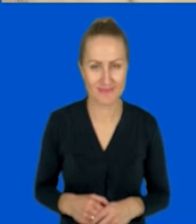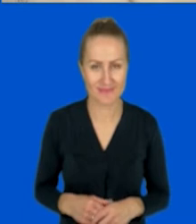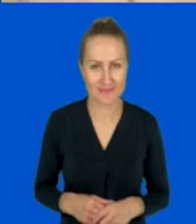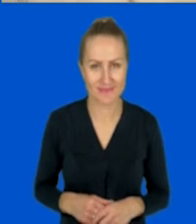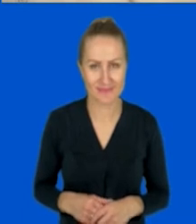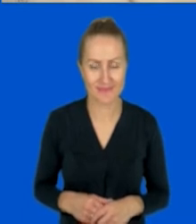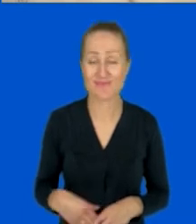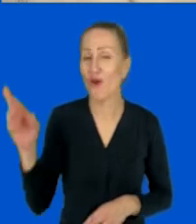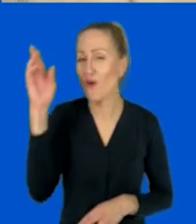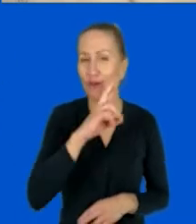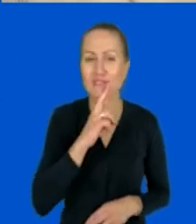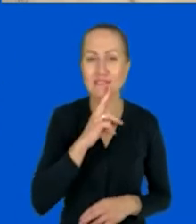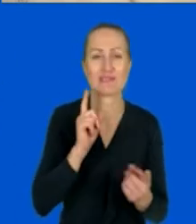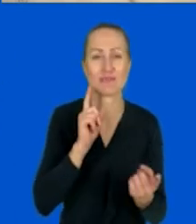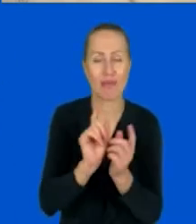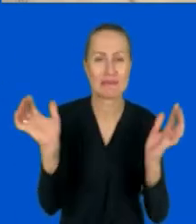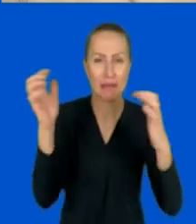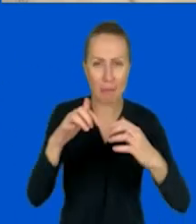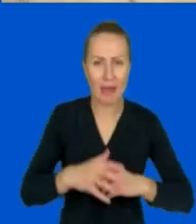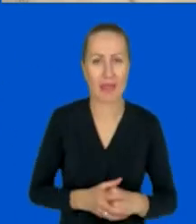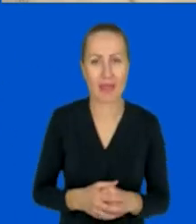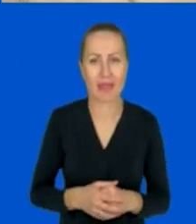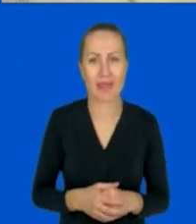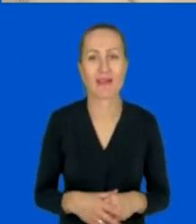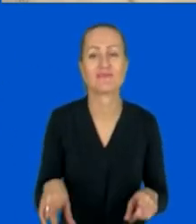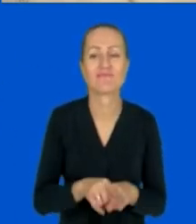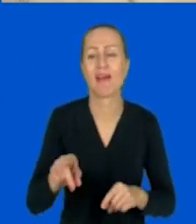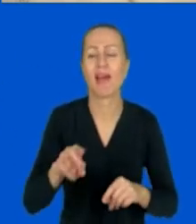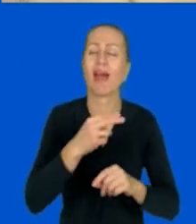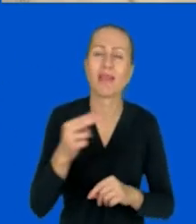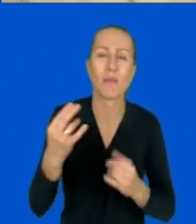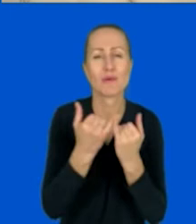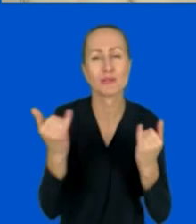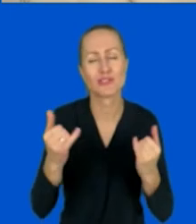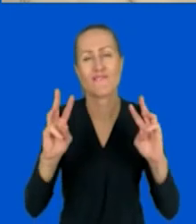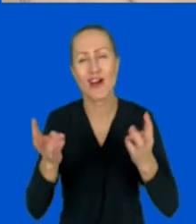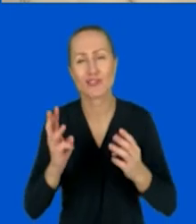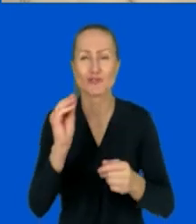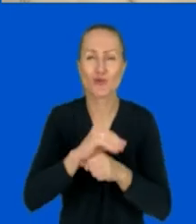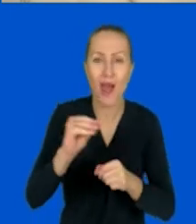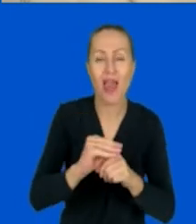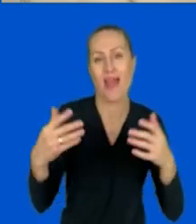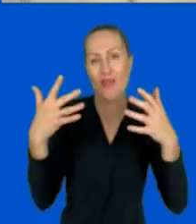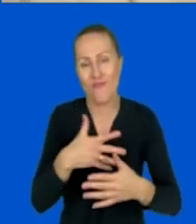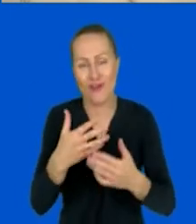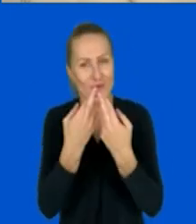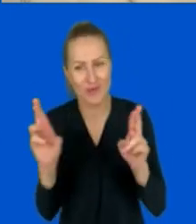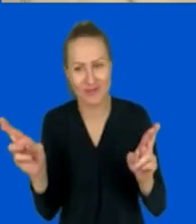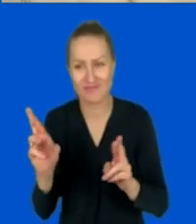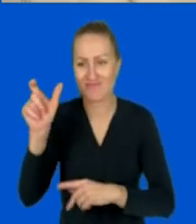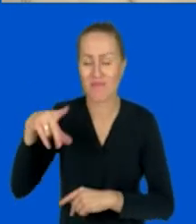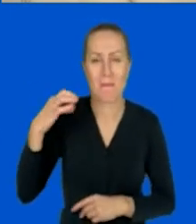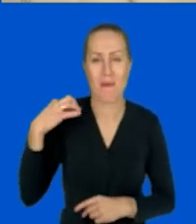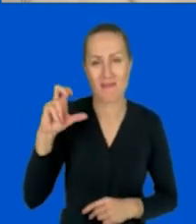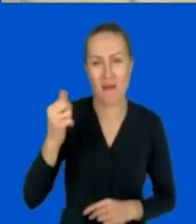Spotkania z rodzicami, status tematów, warsztaty, burze mózgów, szkolenia, towarzysko. Pani Kamila wszystko